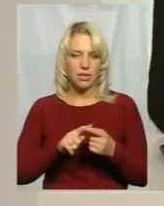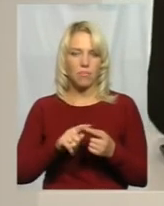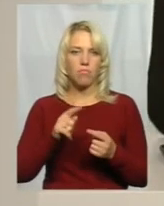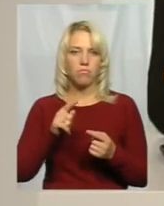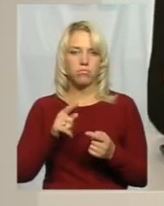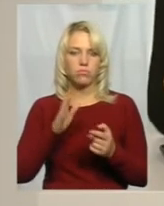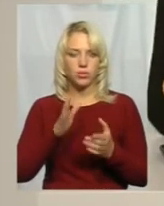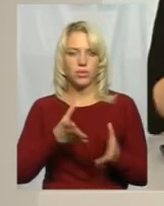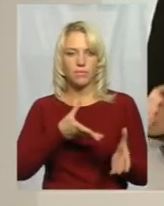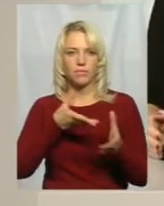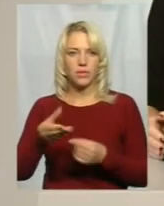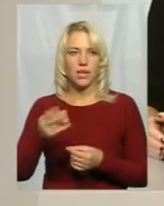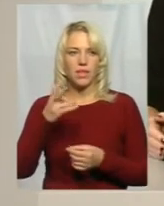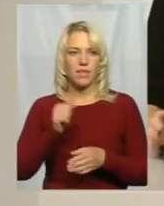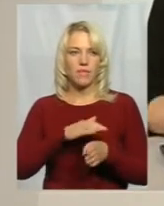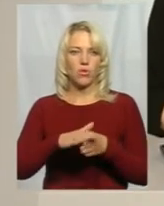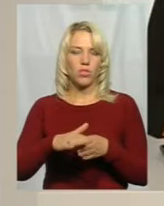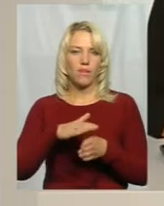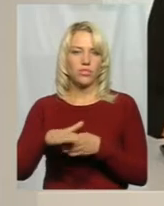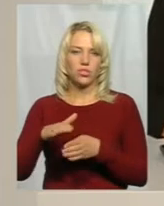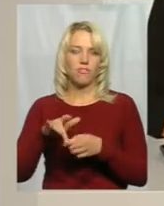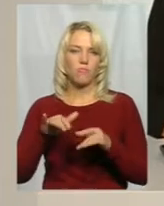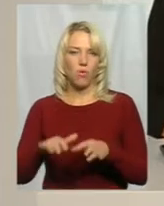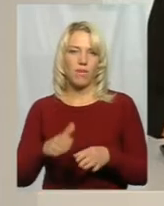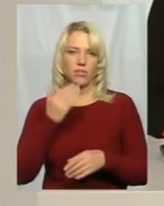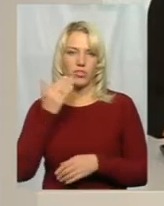виконавчих проваджень? Ну, звичайно.